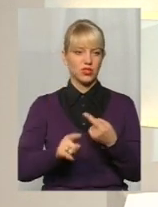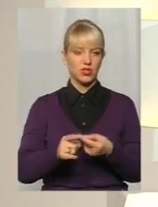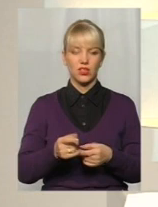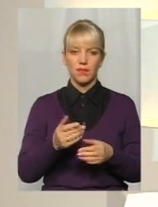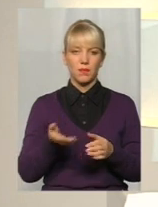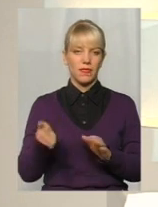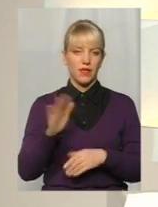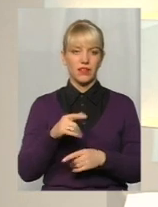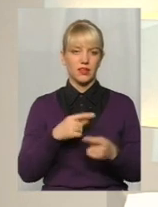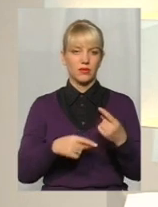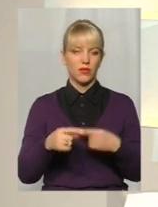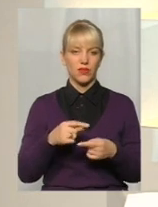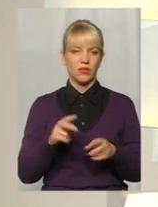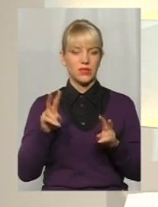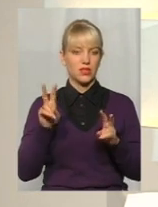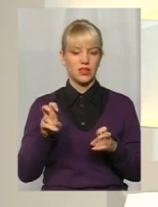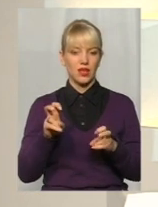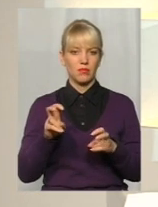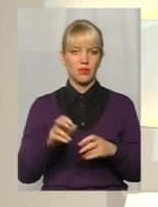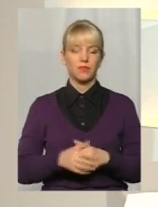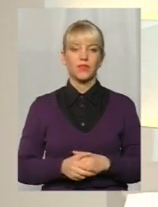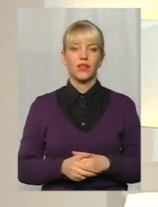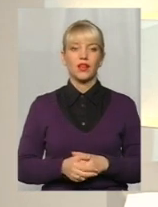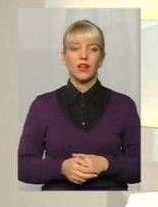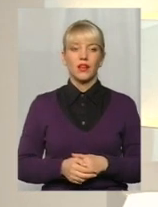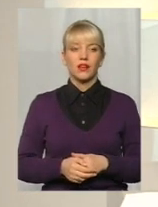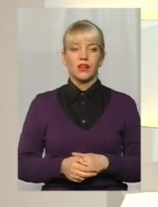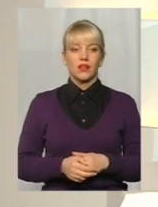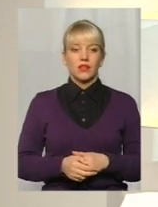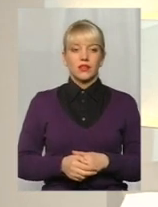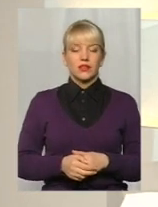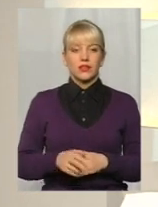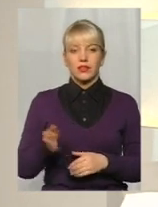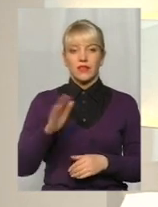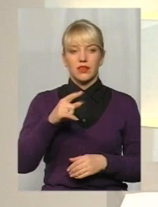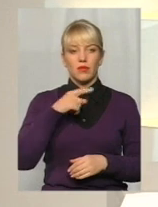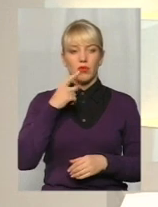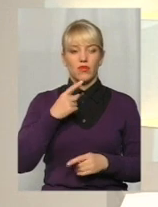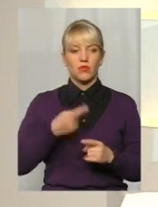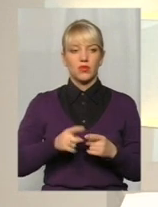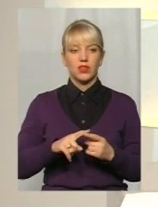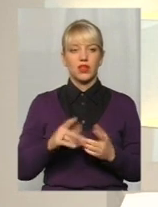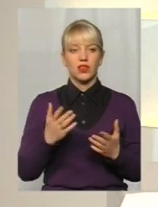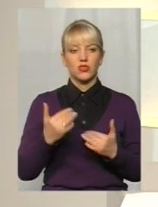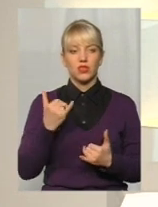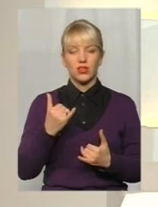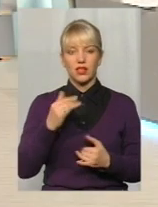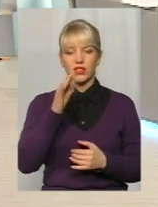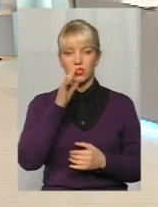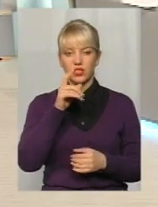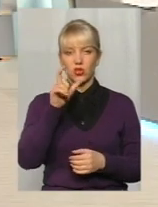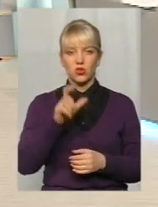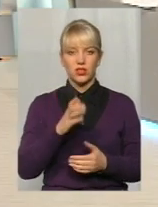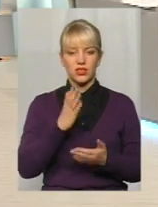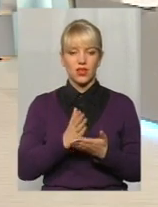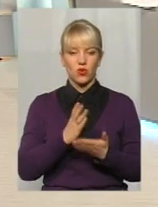давайте до неї повернемося. Отож, давайте поговоримо ще про те, якщо на даний час людина знаходиться